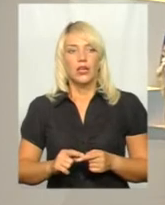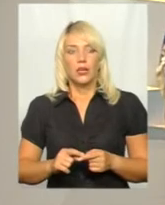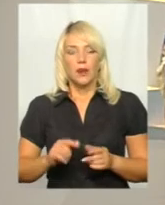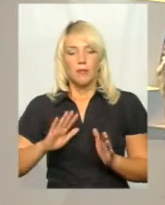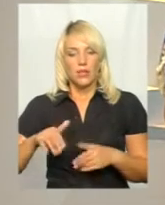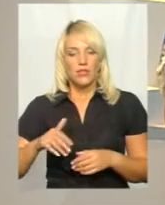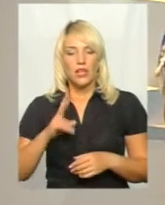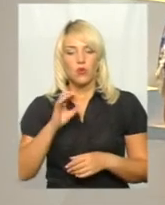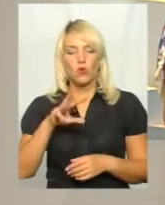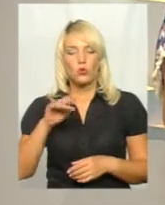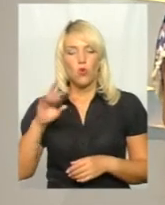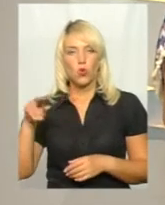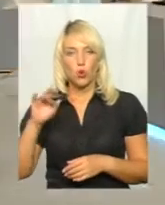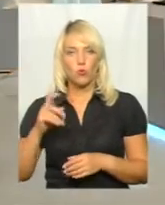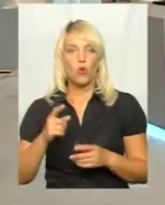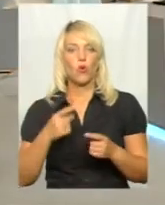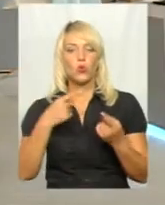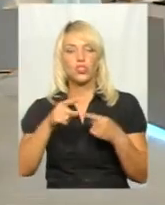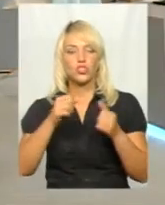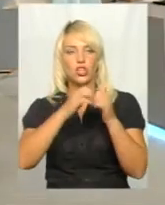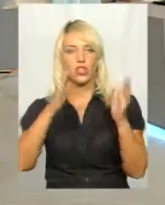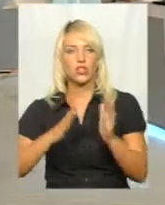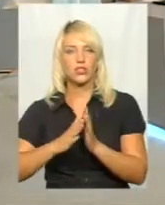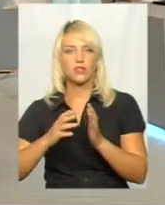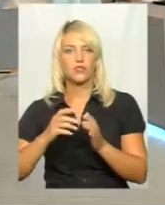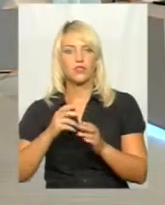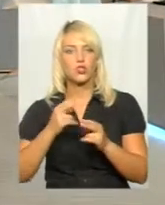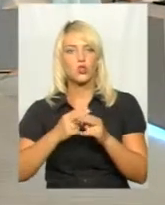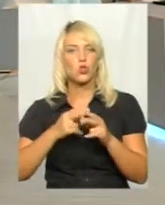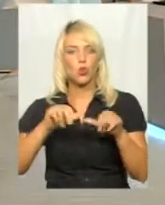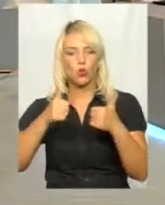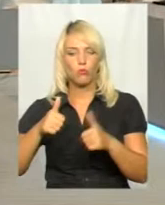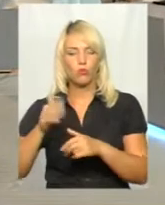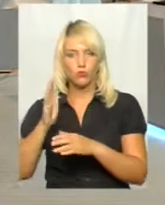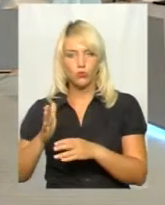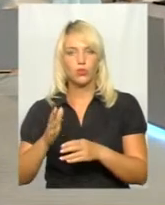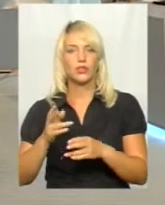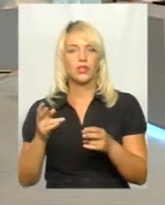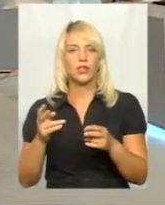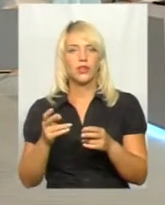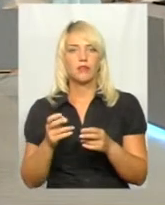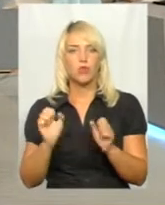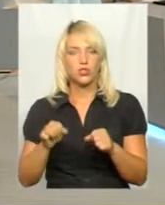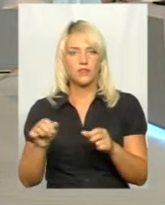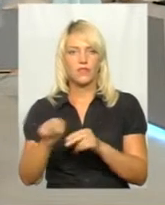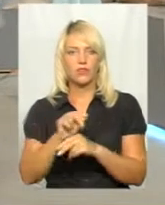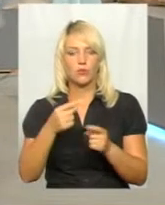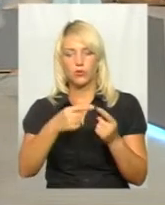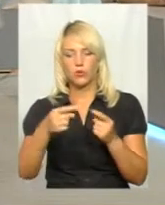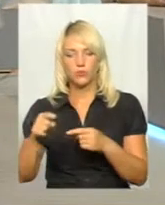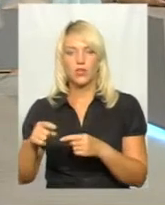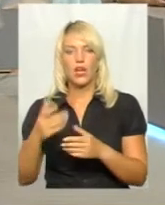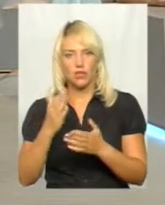на оновлення у решти скульптур? І чи не стільки гостра в них потреба, щоб їх підтримували? Гостра